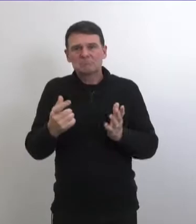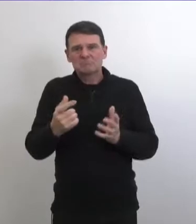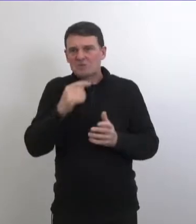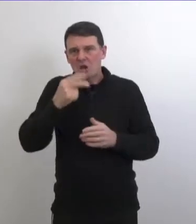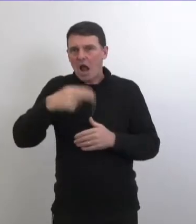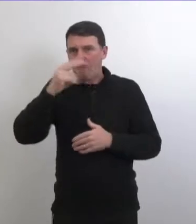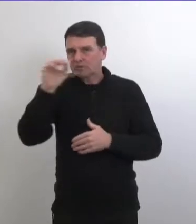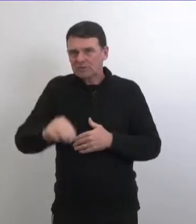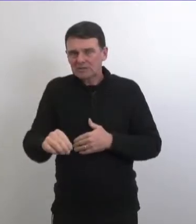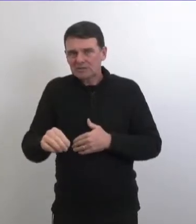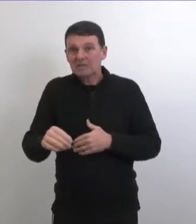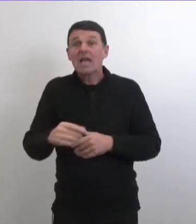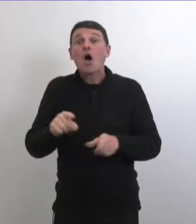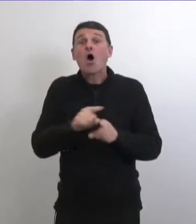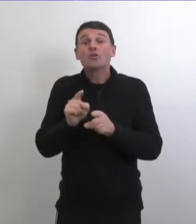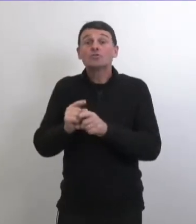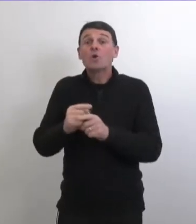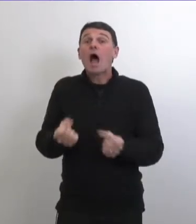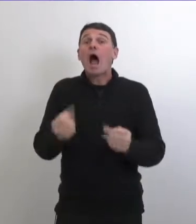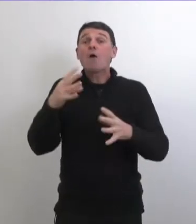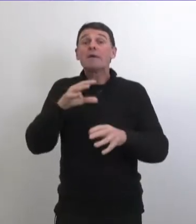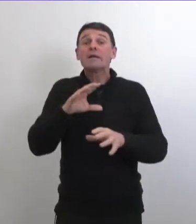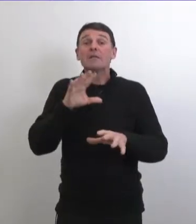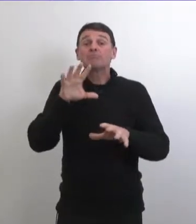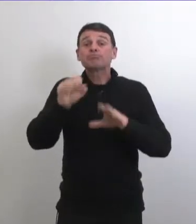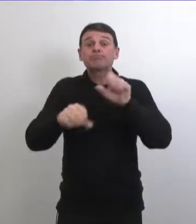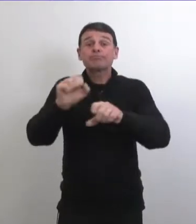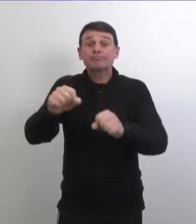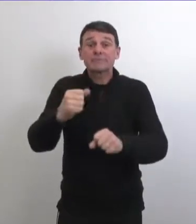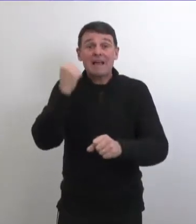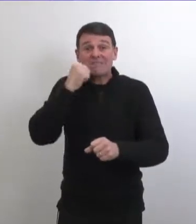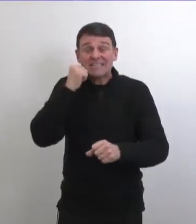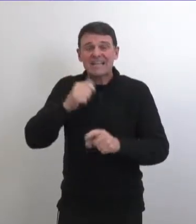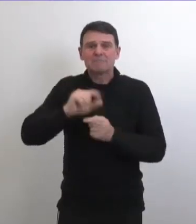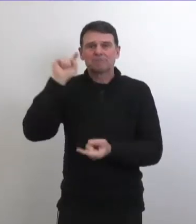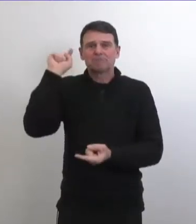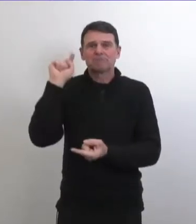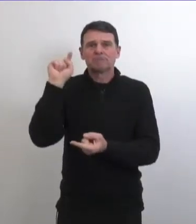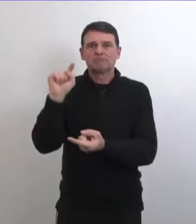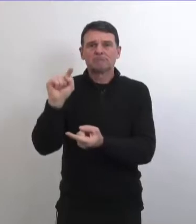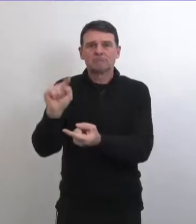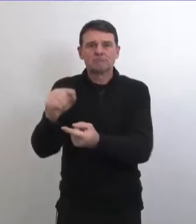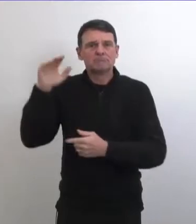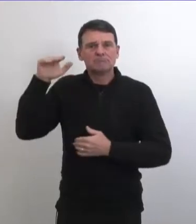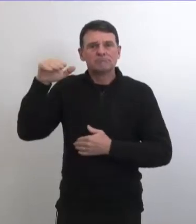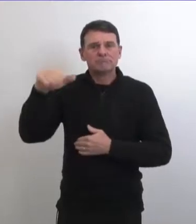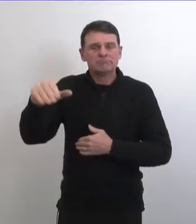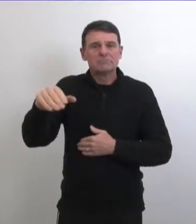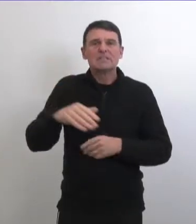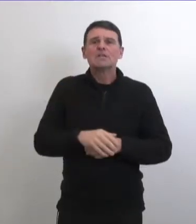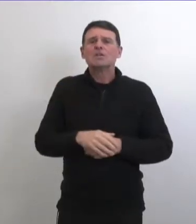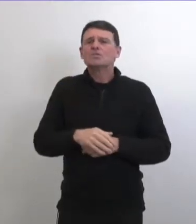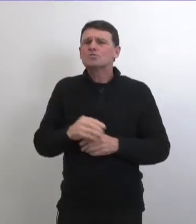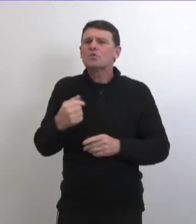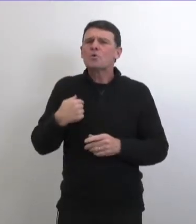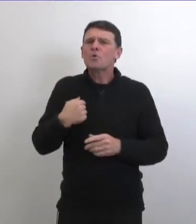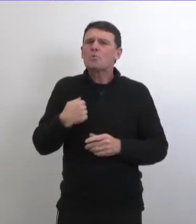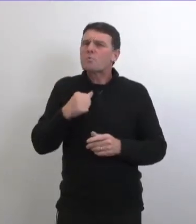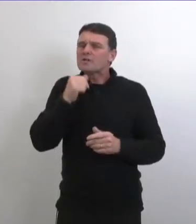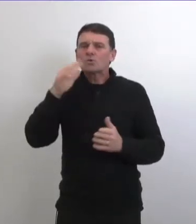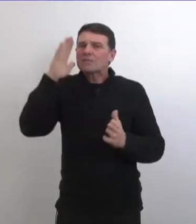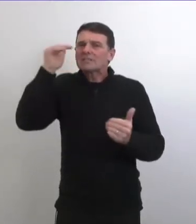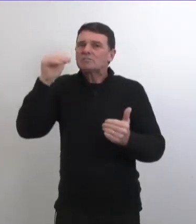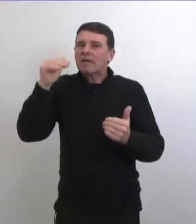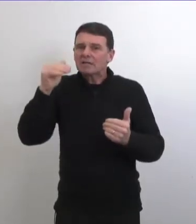le nombre de cas dans les communautés commence à diminuer quotidiennement donc peut-être qu'il va y avoir effectivement des répercussions au niveau de la dotation